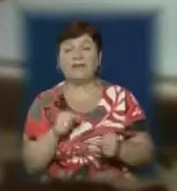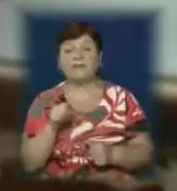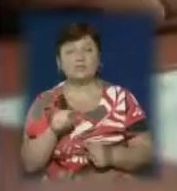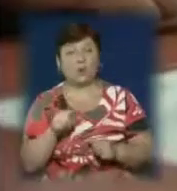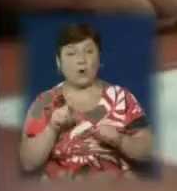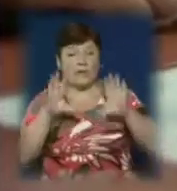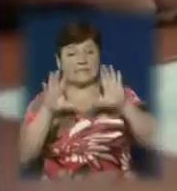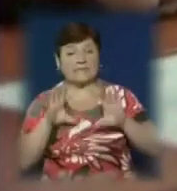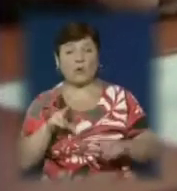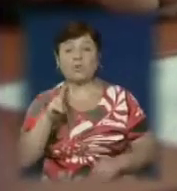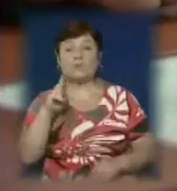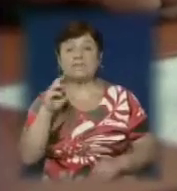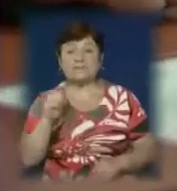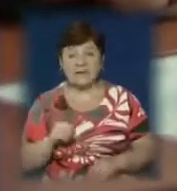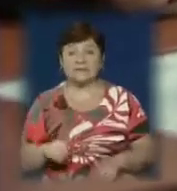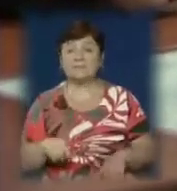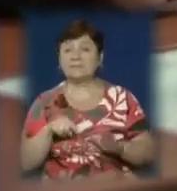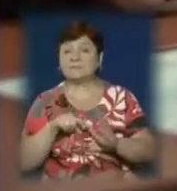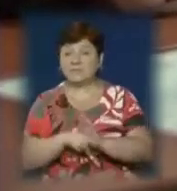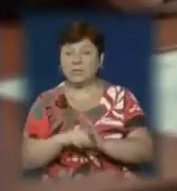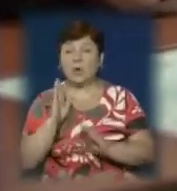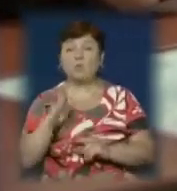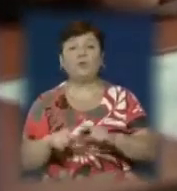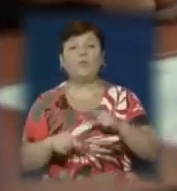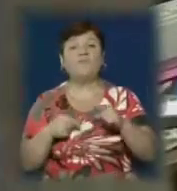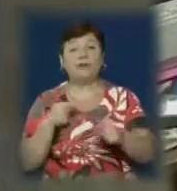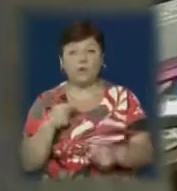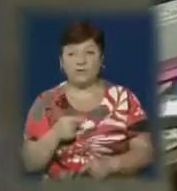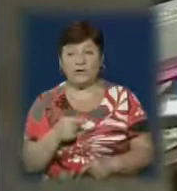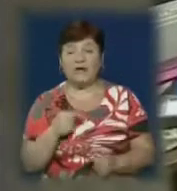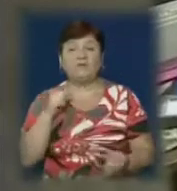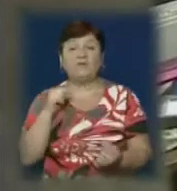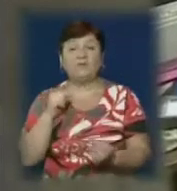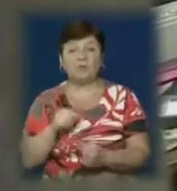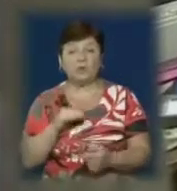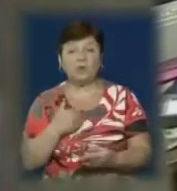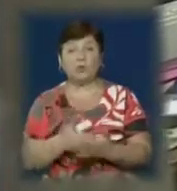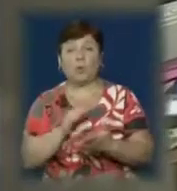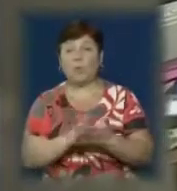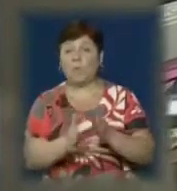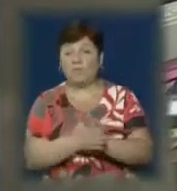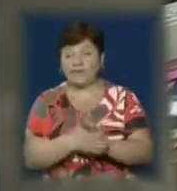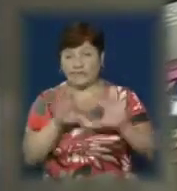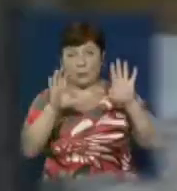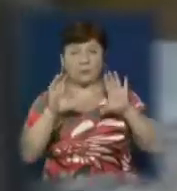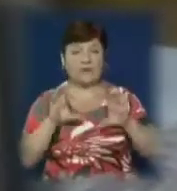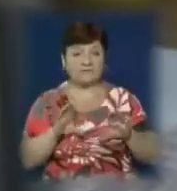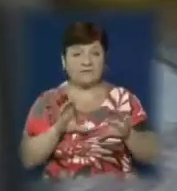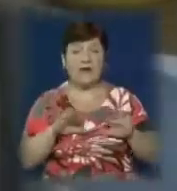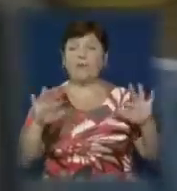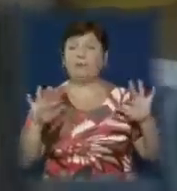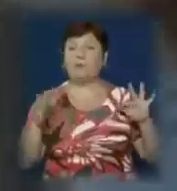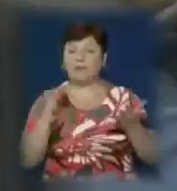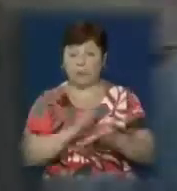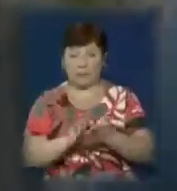закону. Це означає, що такі депозити будуть повернуті вкладникам відповідно до умов договорів та чинного законодавства на момент